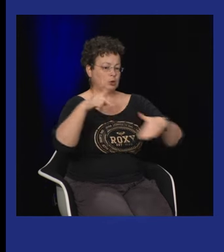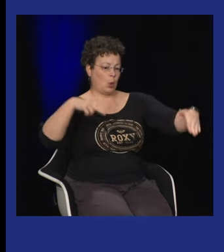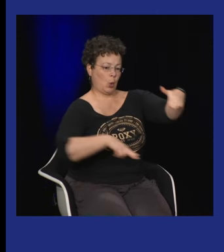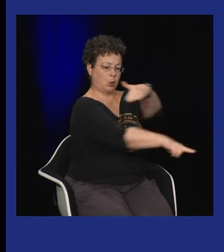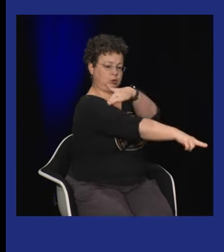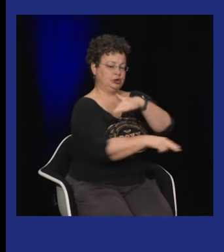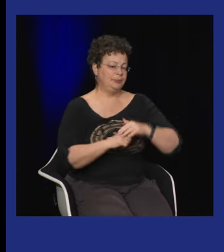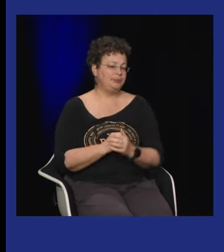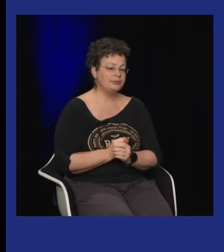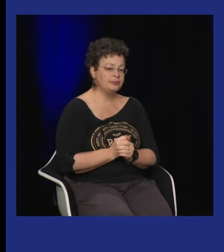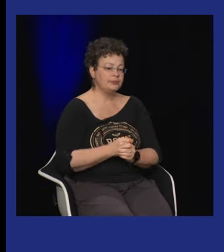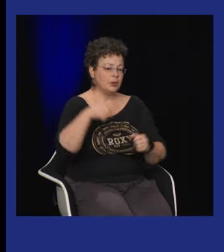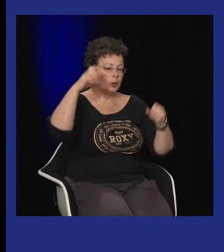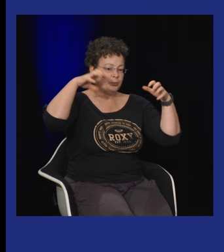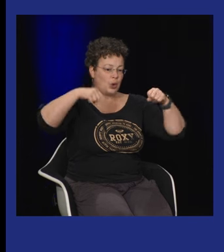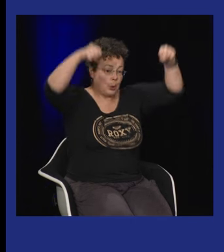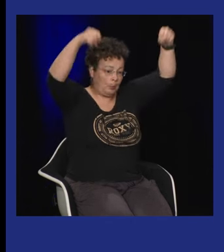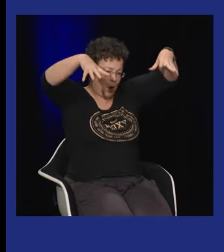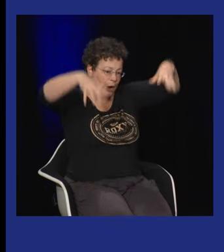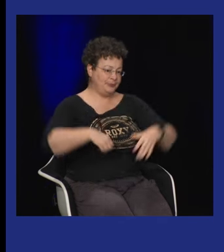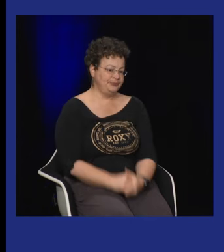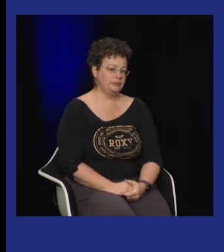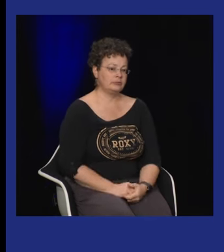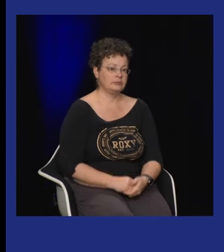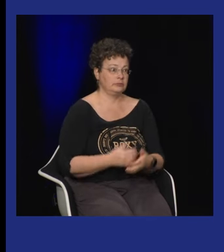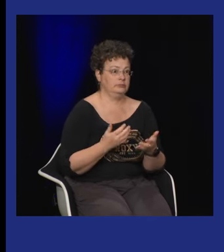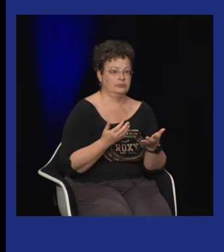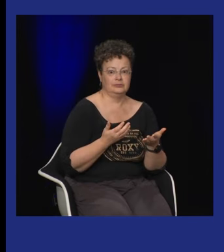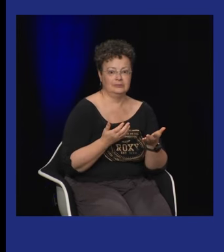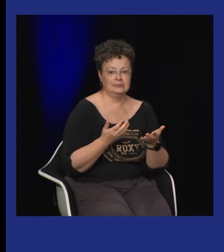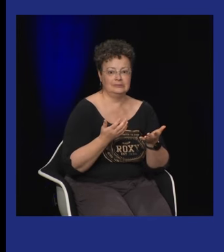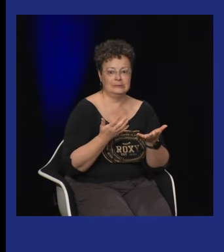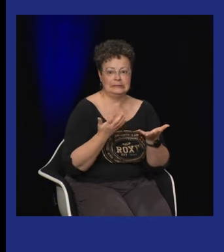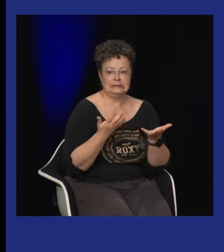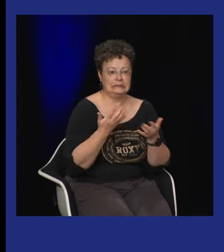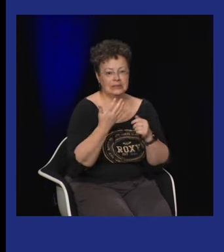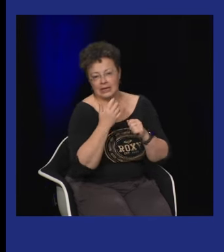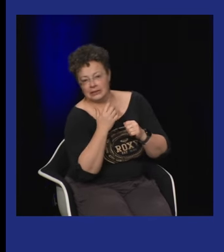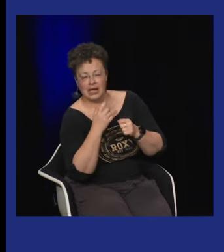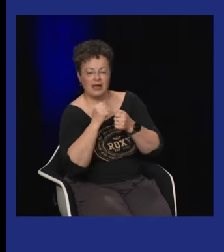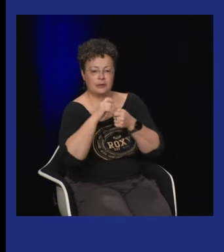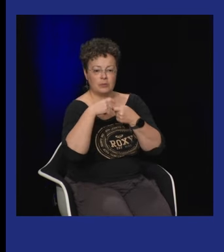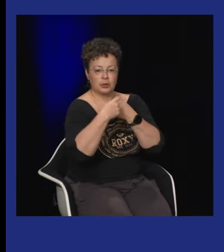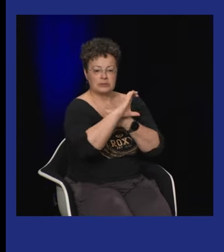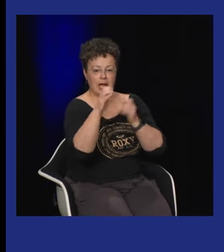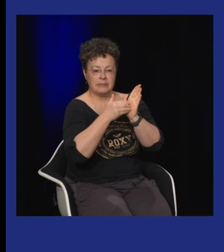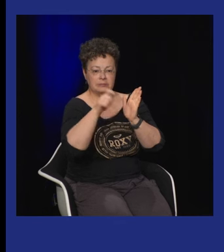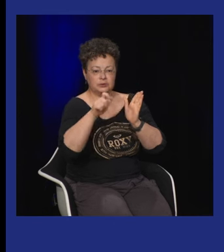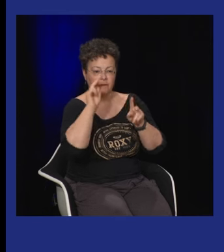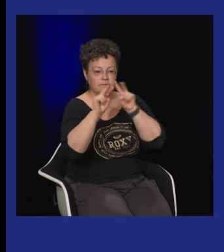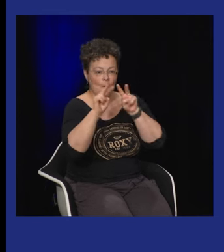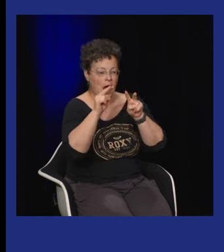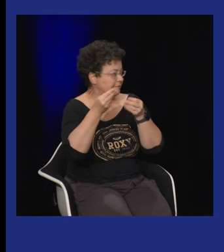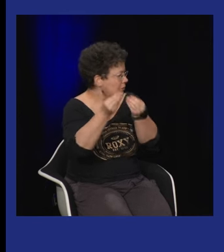et qui se disent ben voilà moi je vais aller me coucher non c'est pleuvoir il pleuve enfin bon c'est un peu